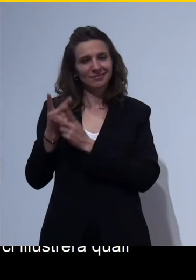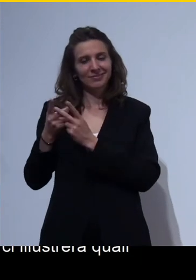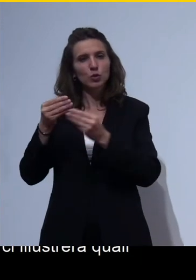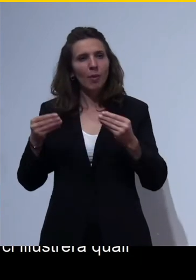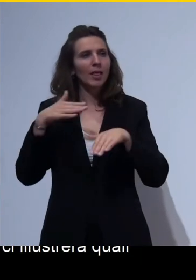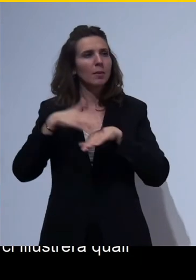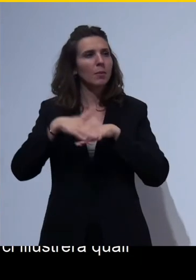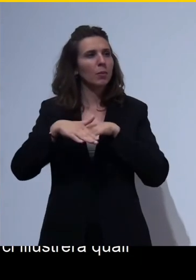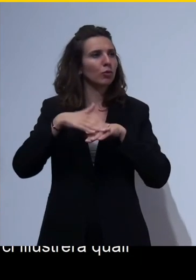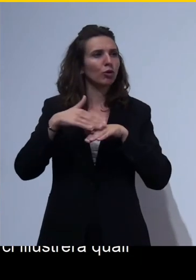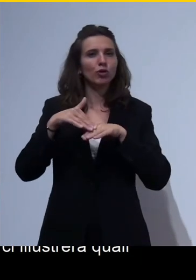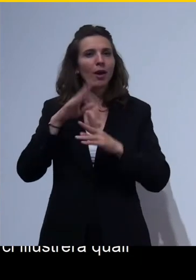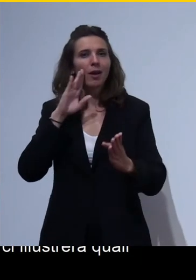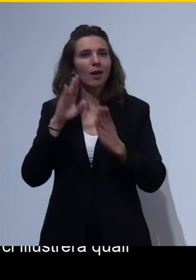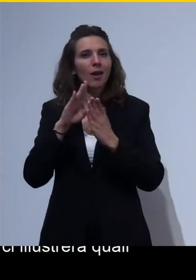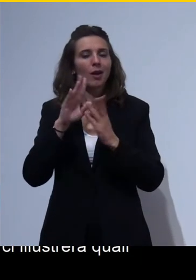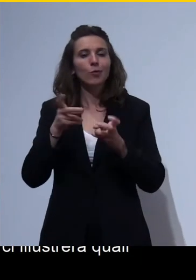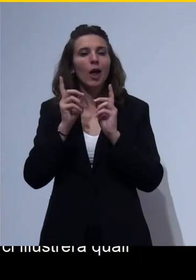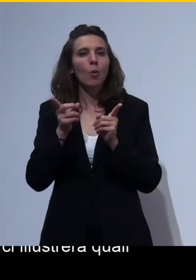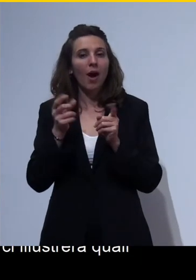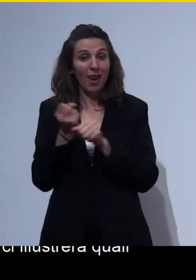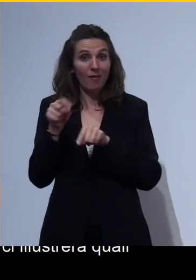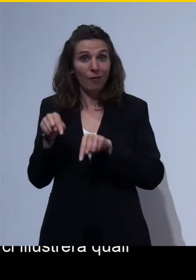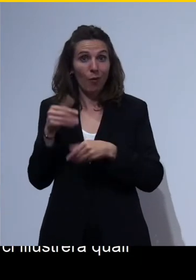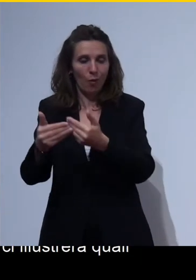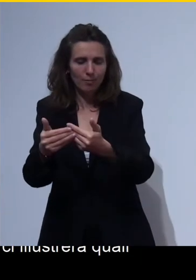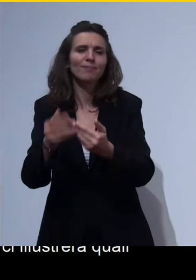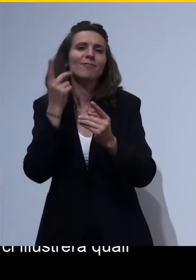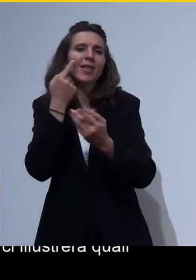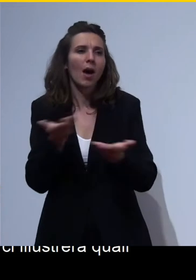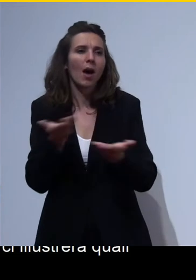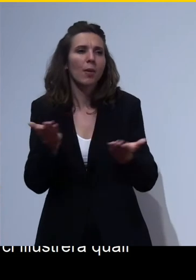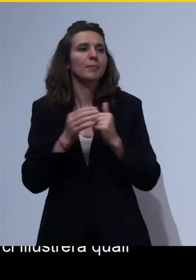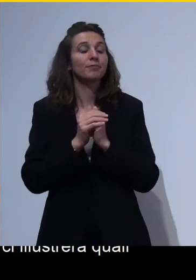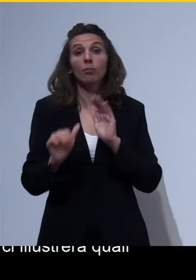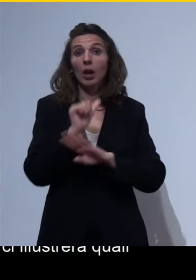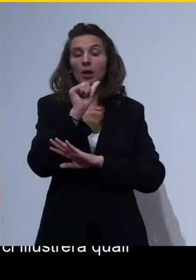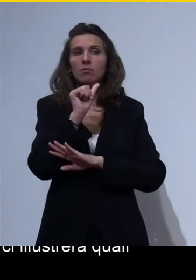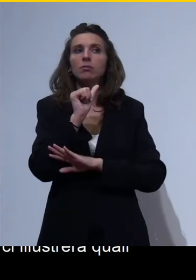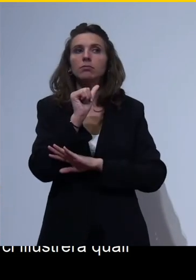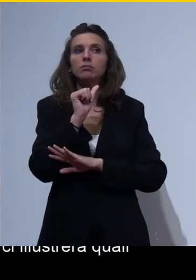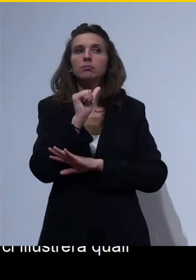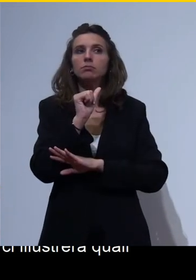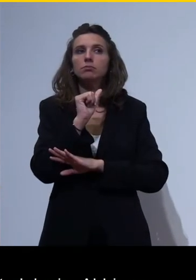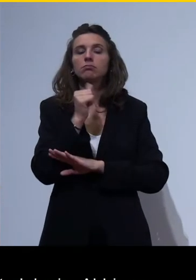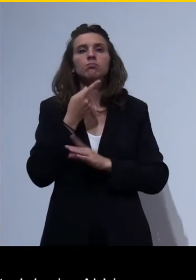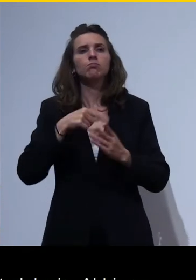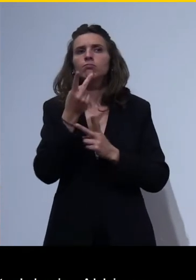adottato in questo lavoro. Prima di tutto abbiamo cercato di capire tra i vari